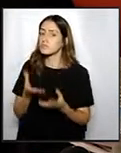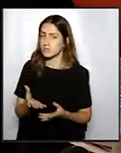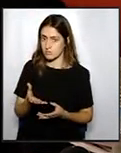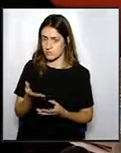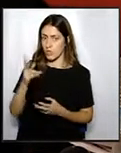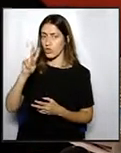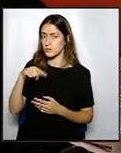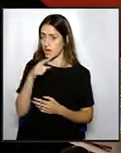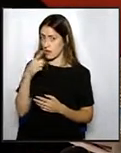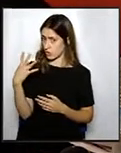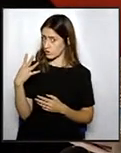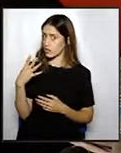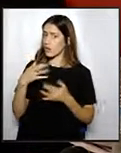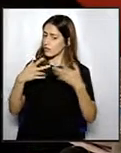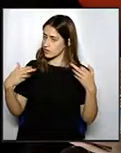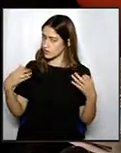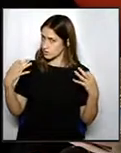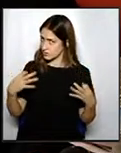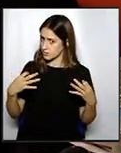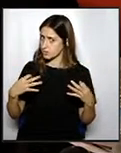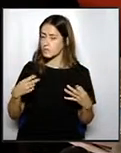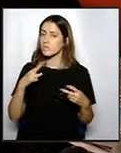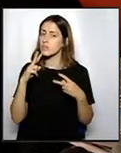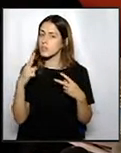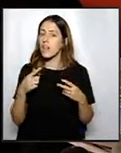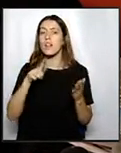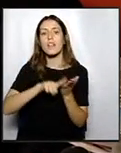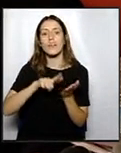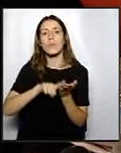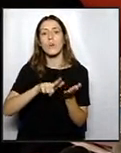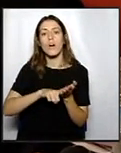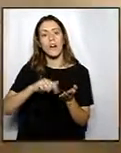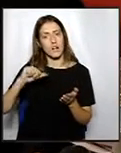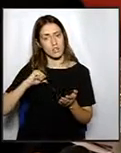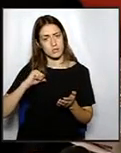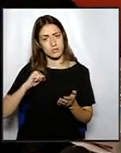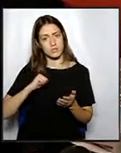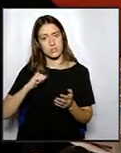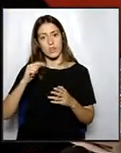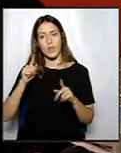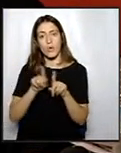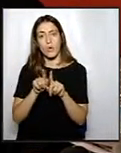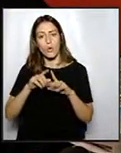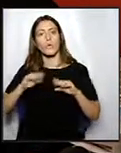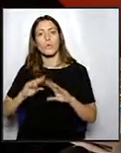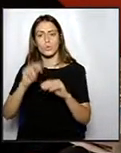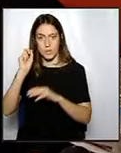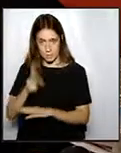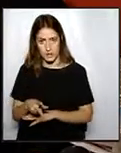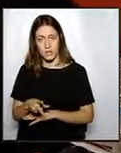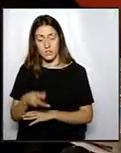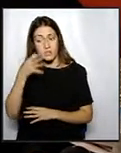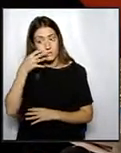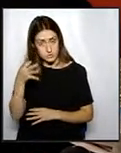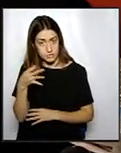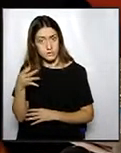textuals. No, no se'ls veia dir, no se'ls veia dir. Deia, la llei verd tindrà un impacte molt limitat a les aules de Vic. Cert, no?